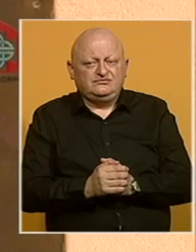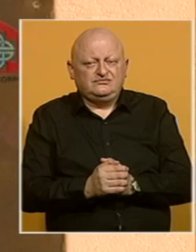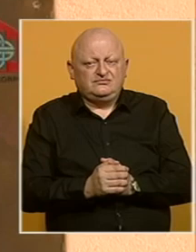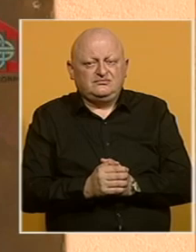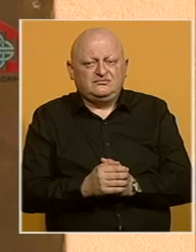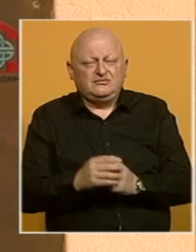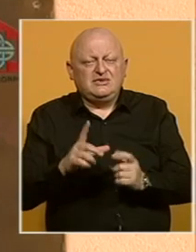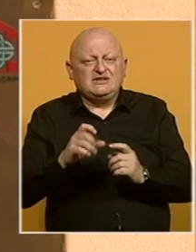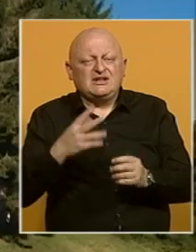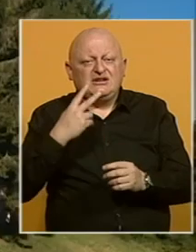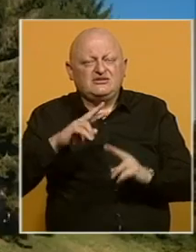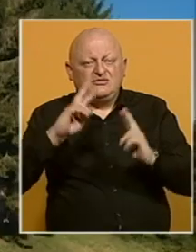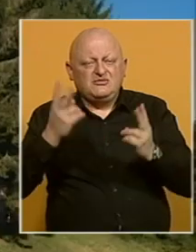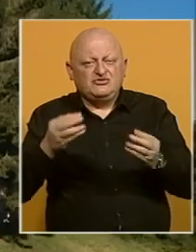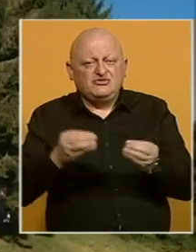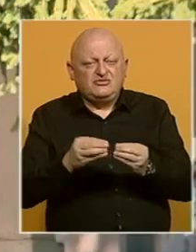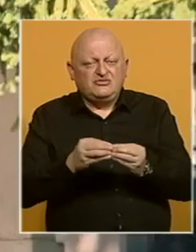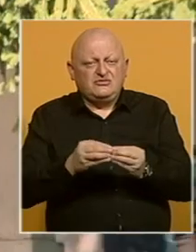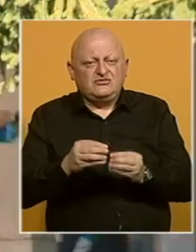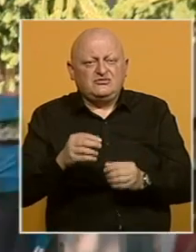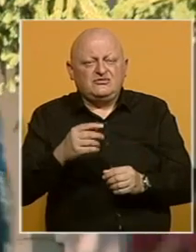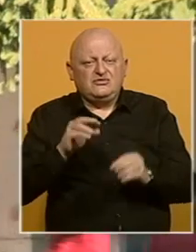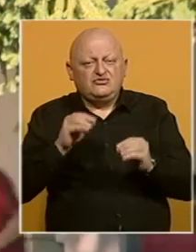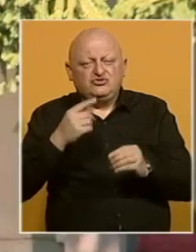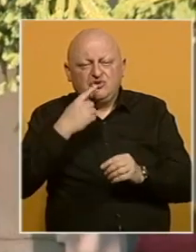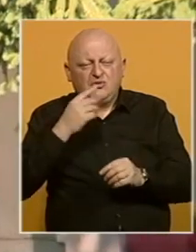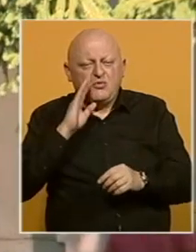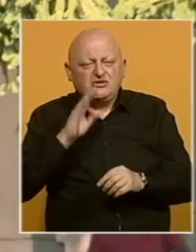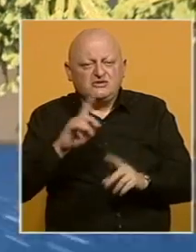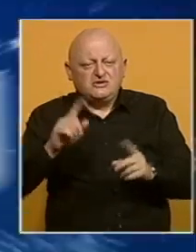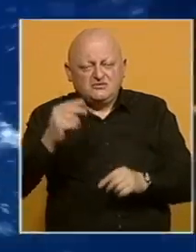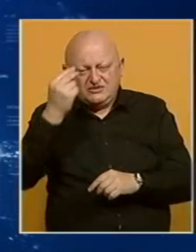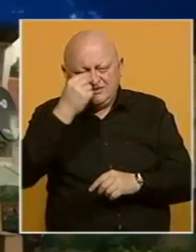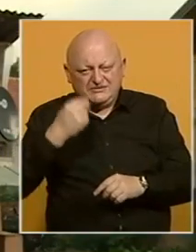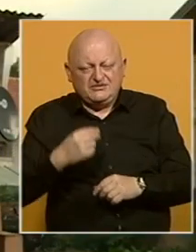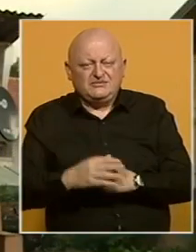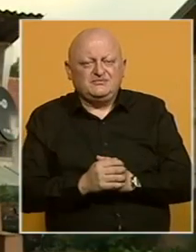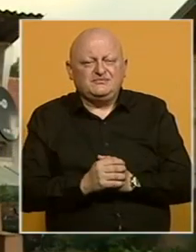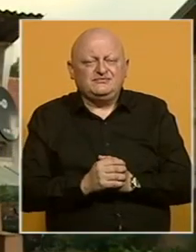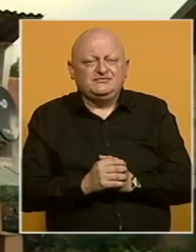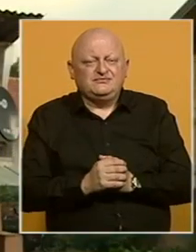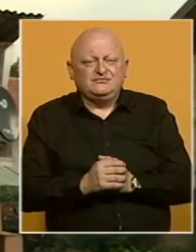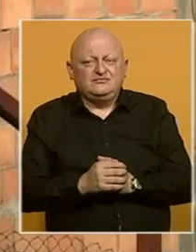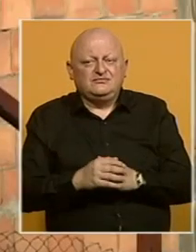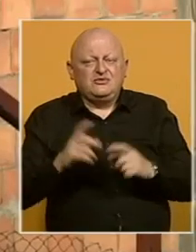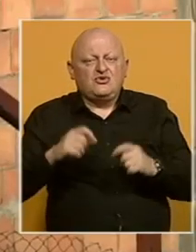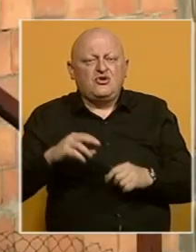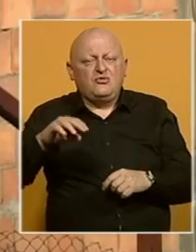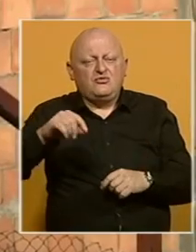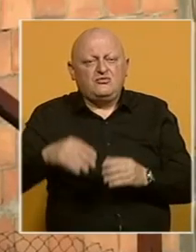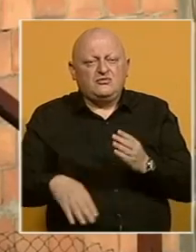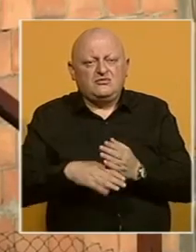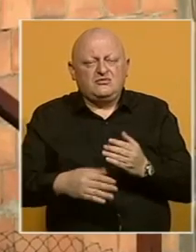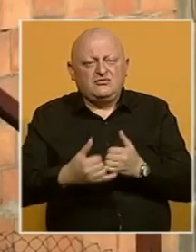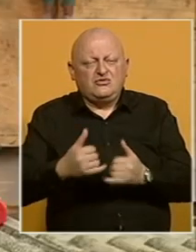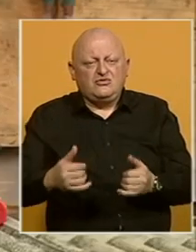Salkić traži od Međunarodne zajednice učenje bosanskog jezika u školama u Republici Srpskoj. Romi u Tuzli uz pomoć